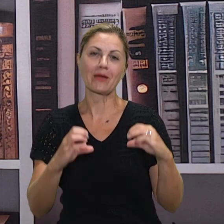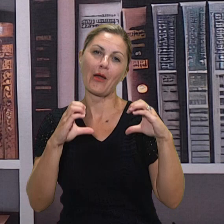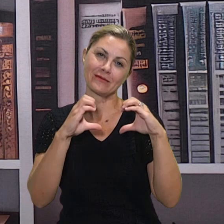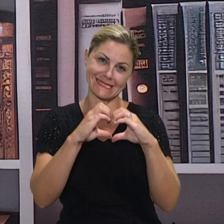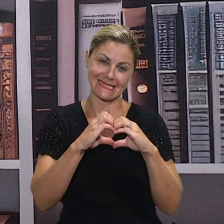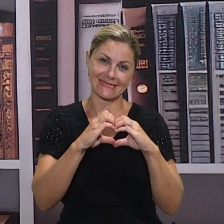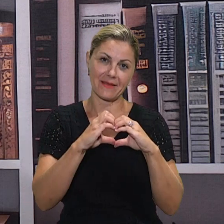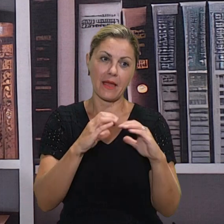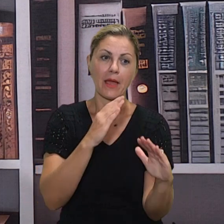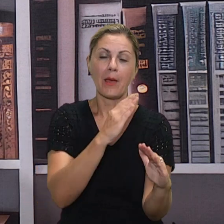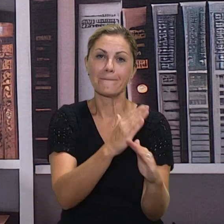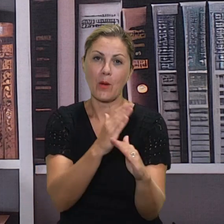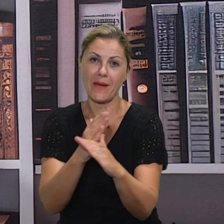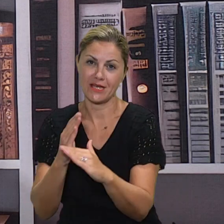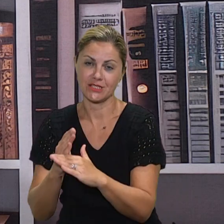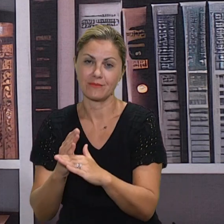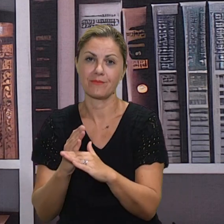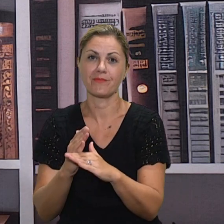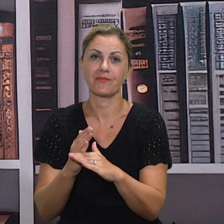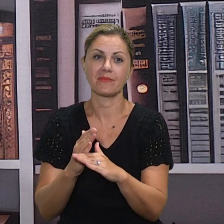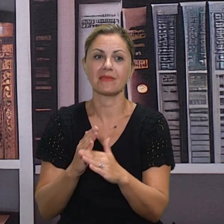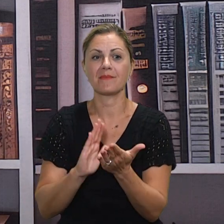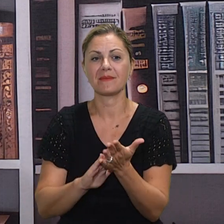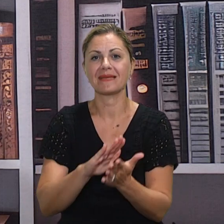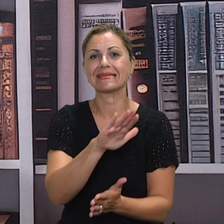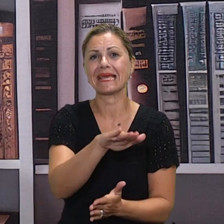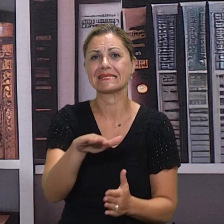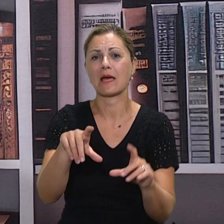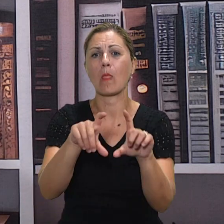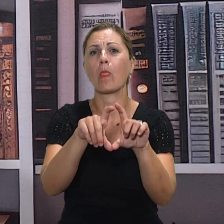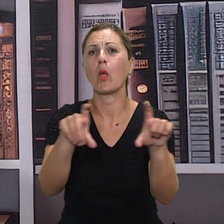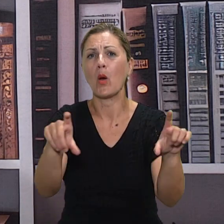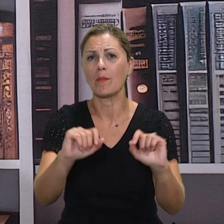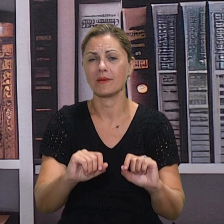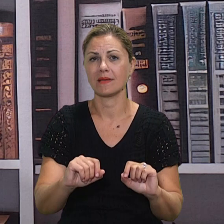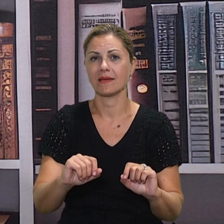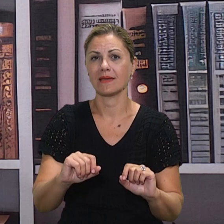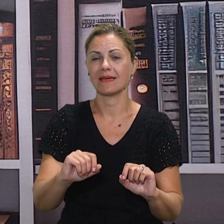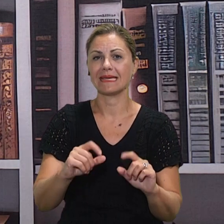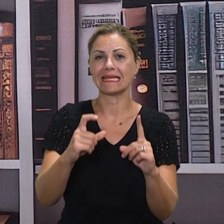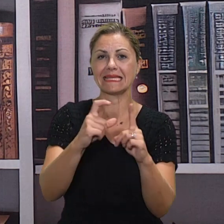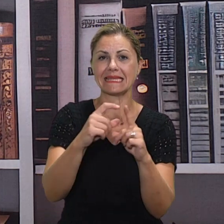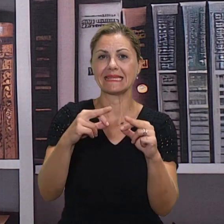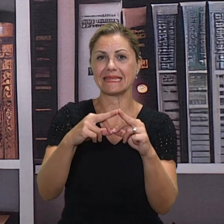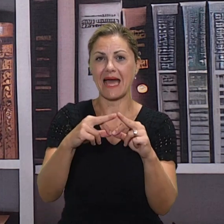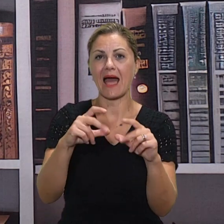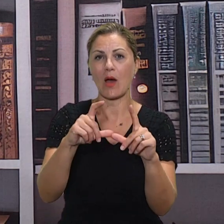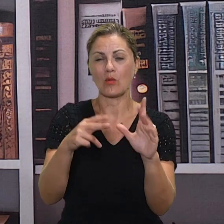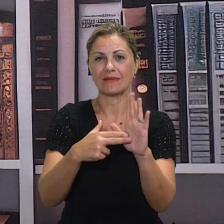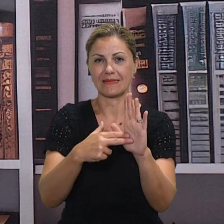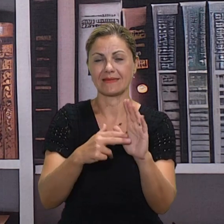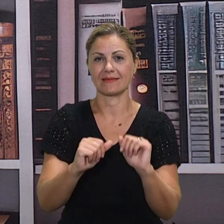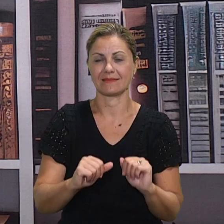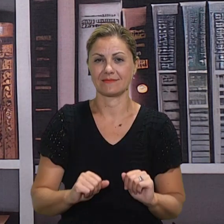jedan humanitarni način. Pomažemo djeci u domovima, djeci sa Down sindromom, djeci u školi